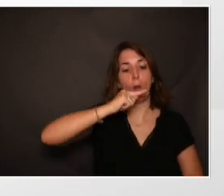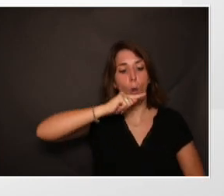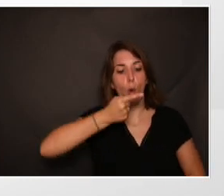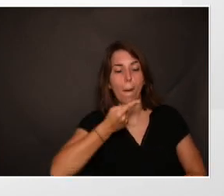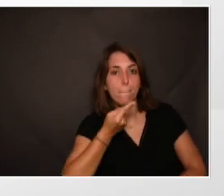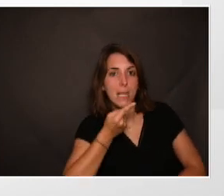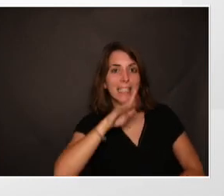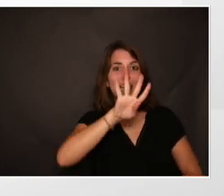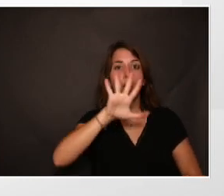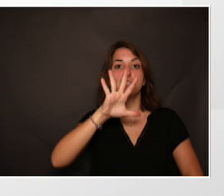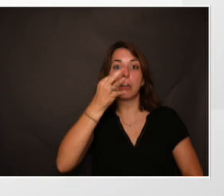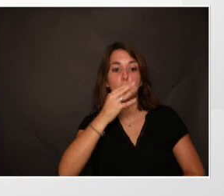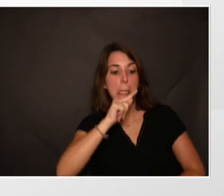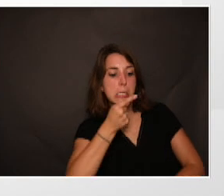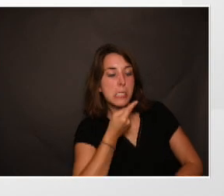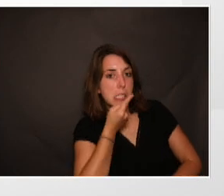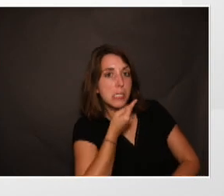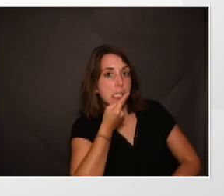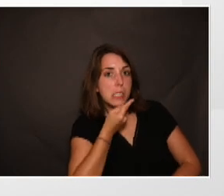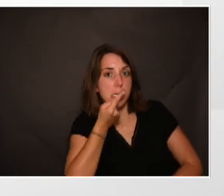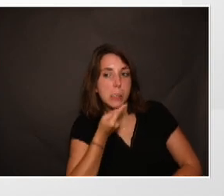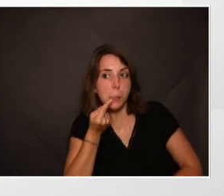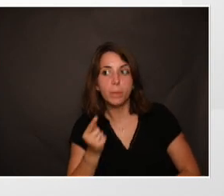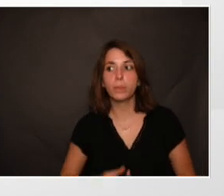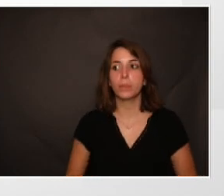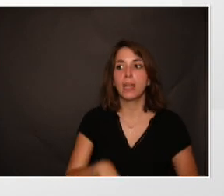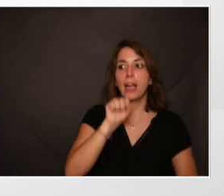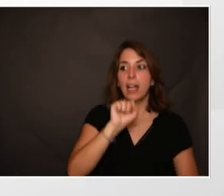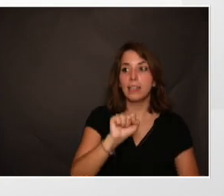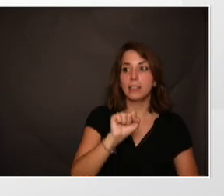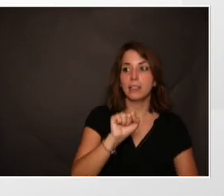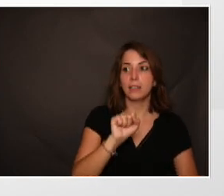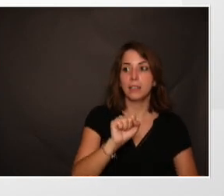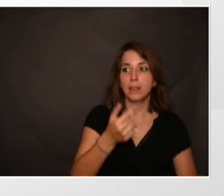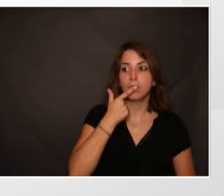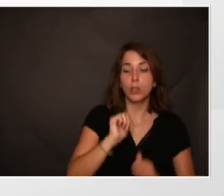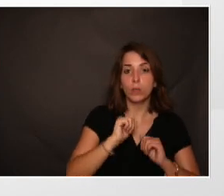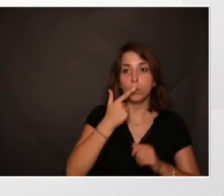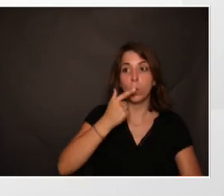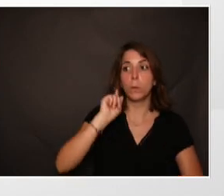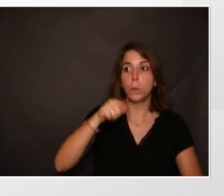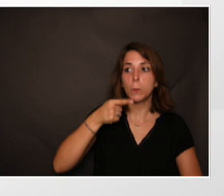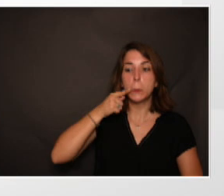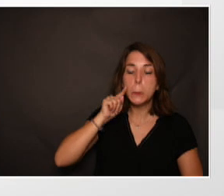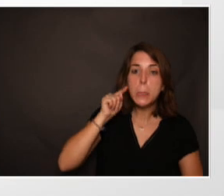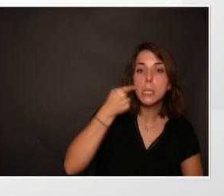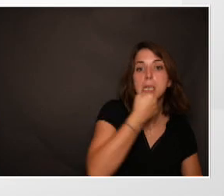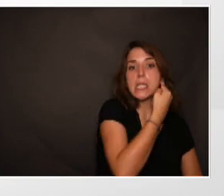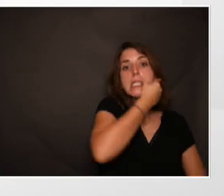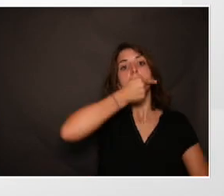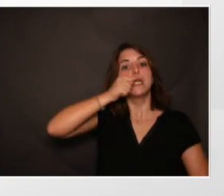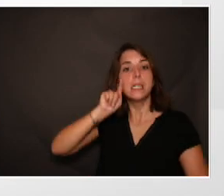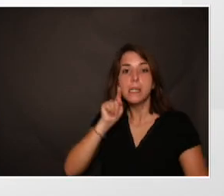à dents à 45 degrés sur la gencive et S comme suivez un trajet pour faire un tour pour que toutes les dents